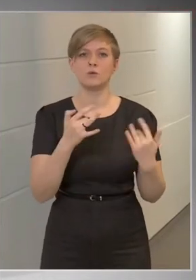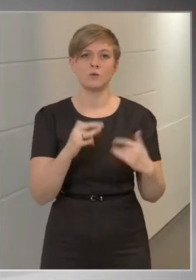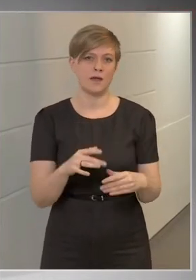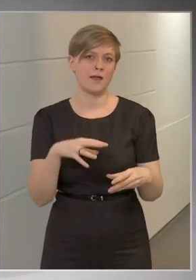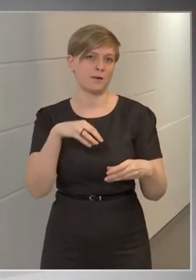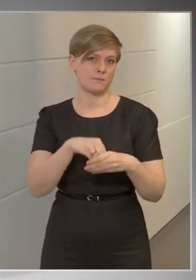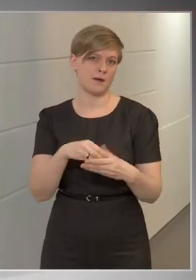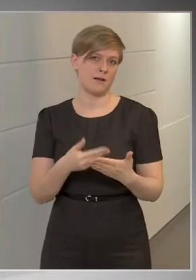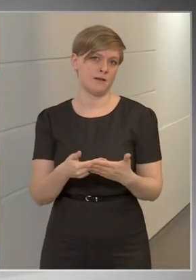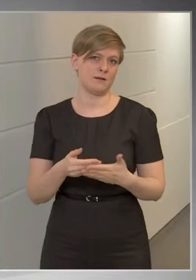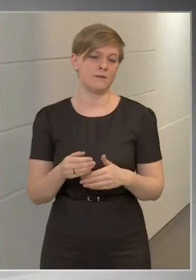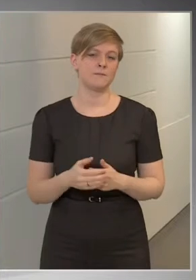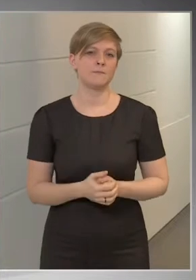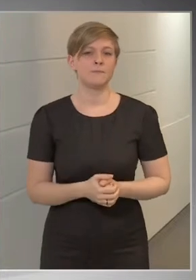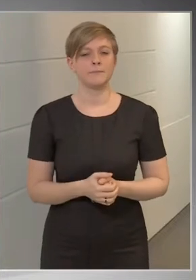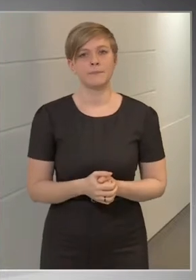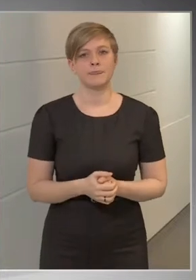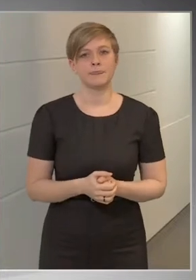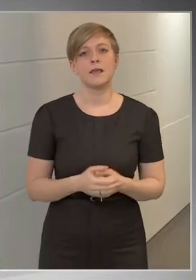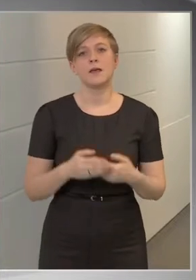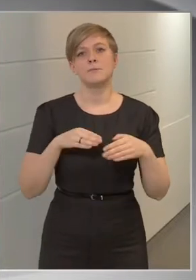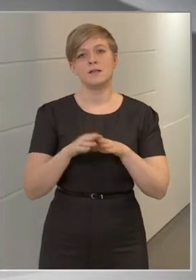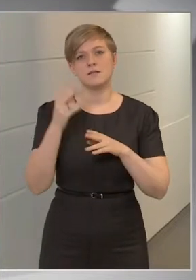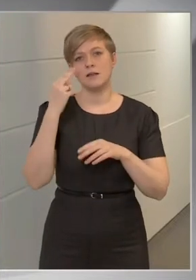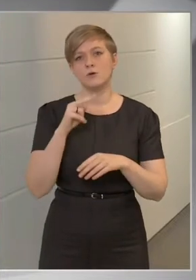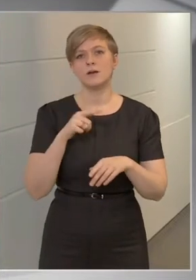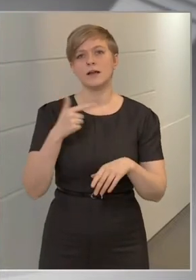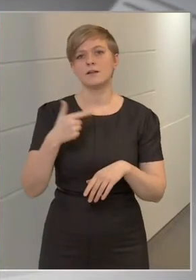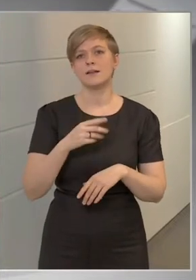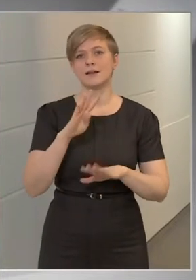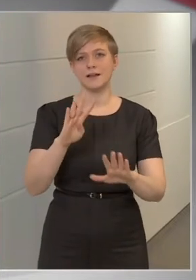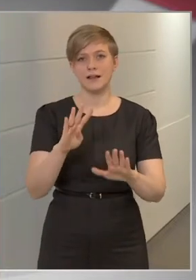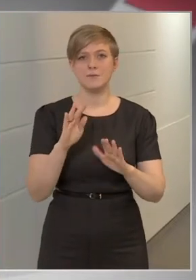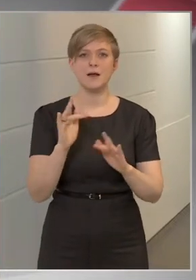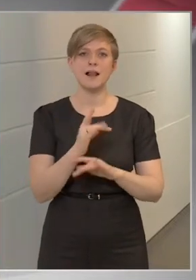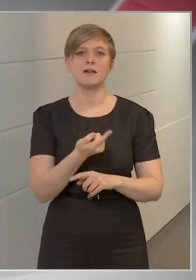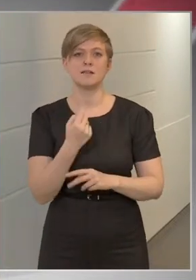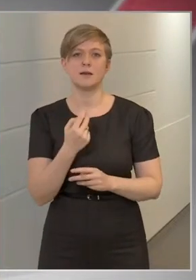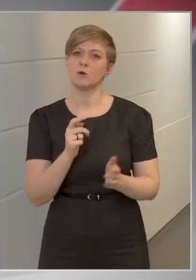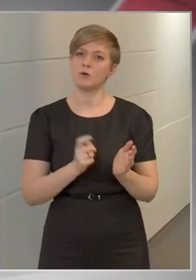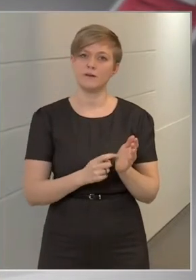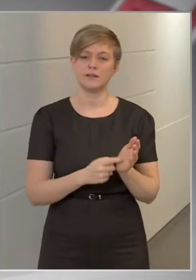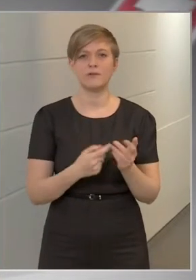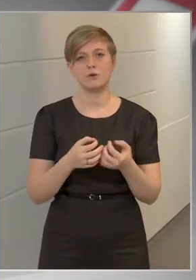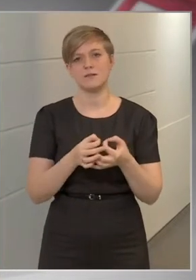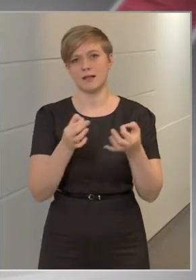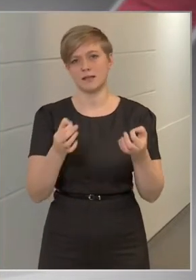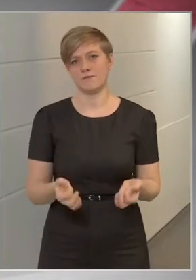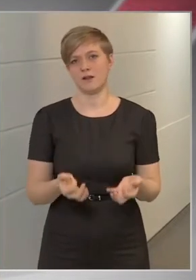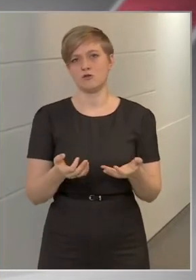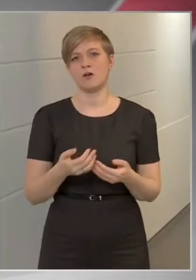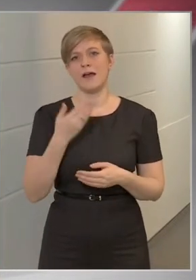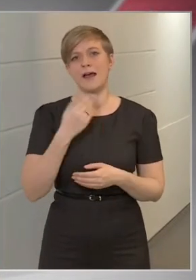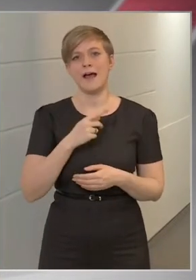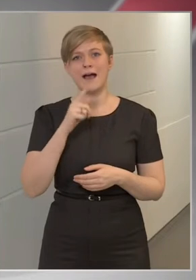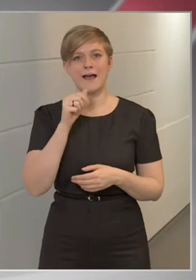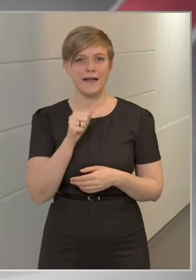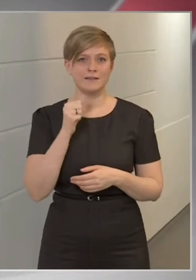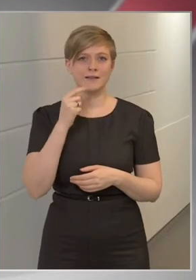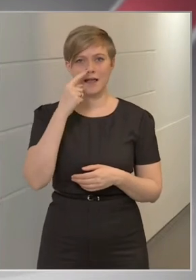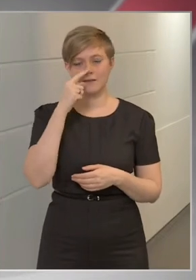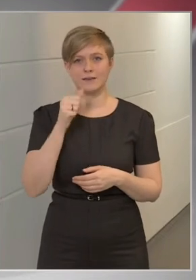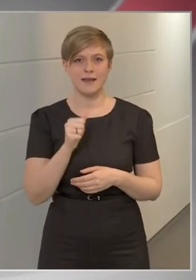közé tartozzon. Miniszter úr 2009-ben ellenzékből követett, hogy hozzák nyilvánosságra a H1N1 vakcina